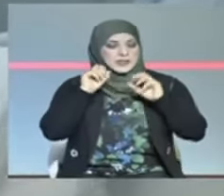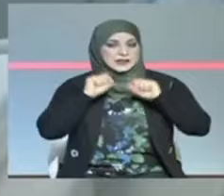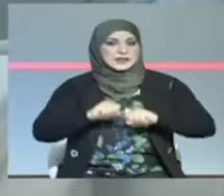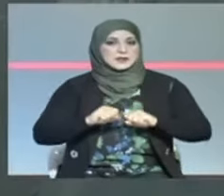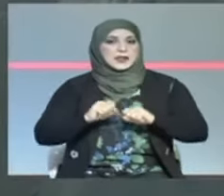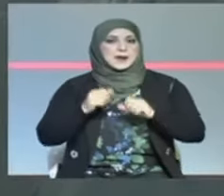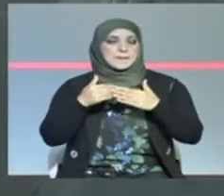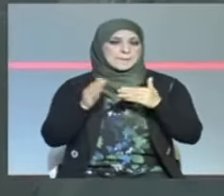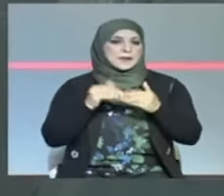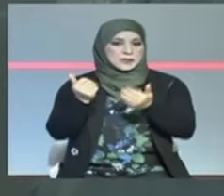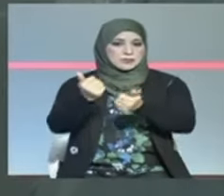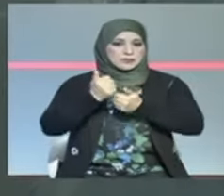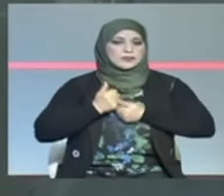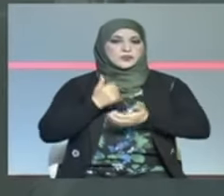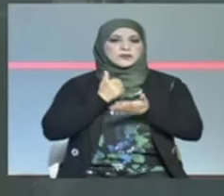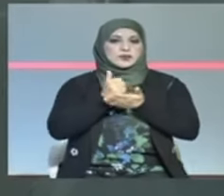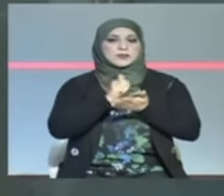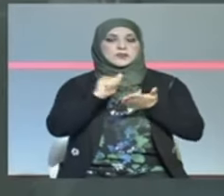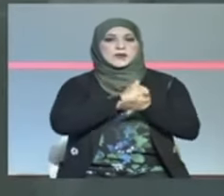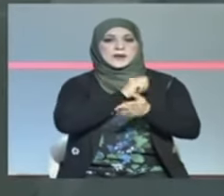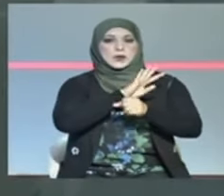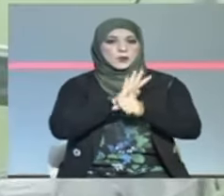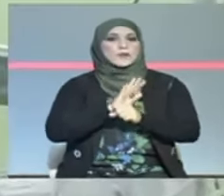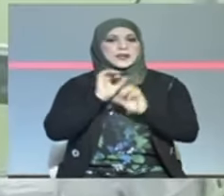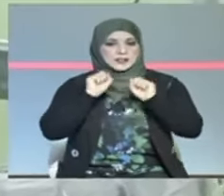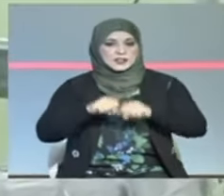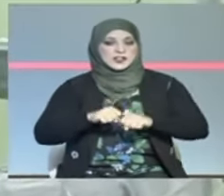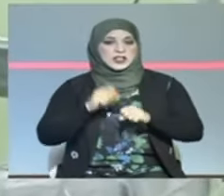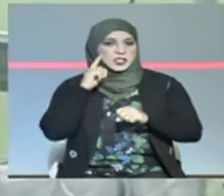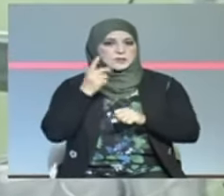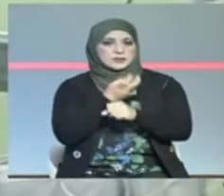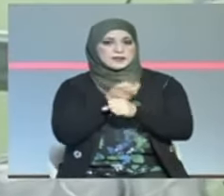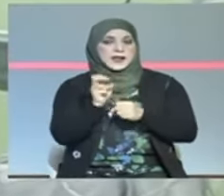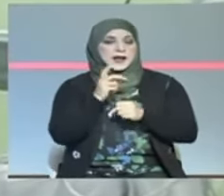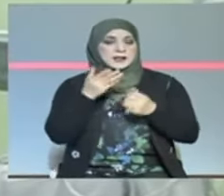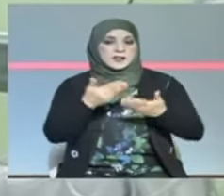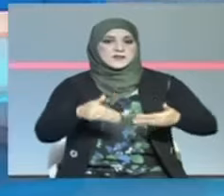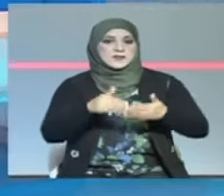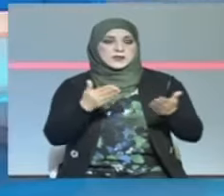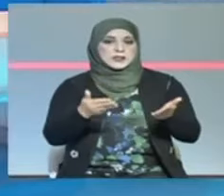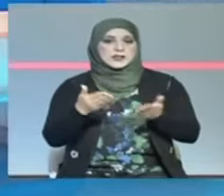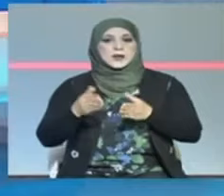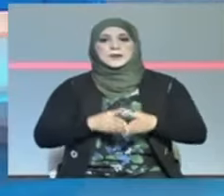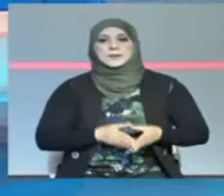من أجل مواجهة وباء ربما يصنف بالأخطر في العصر الحديث